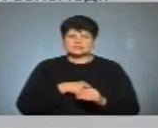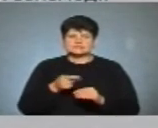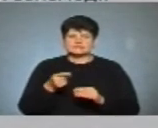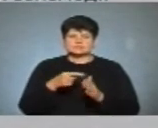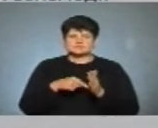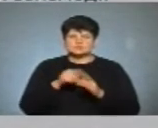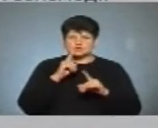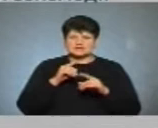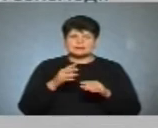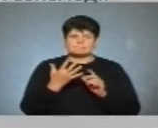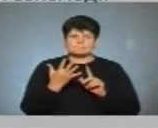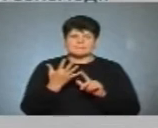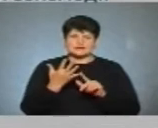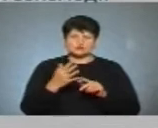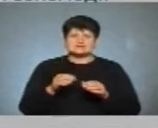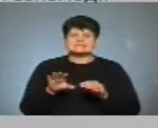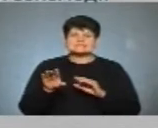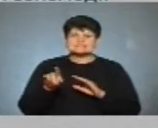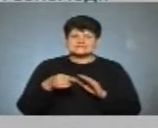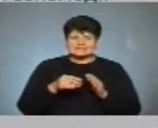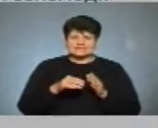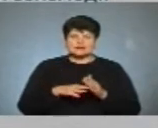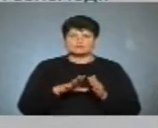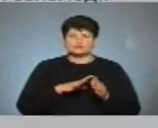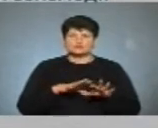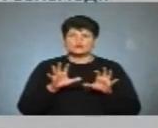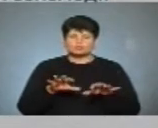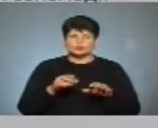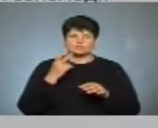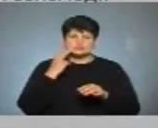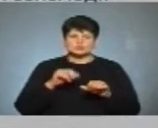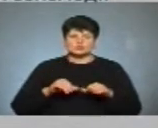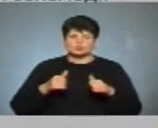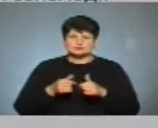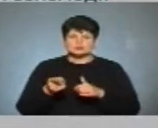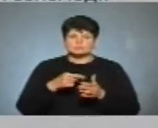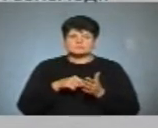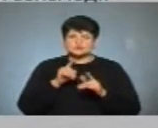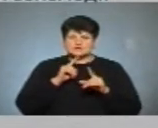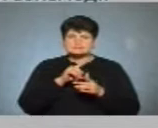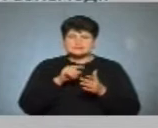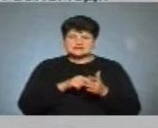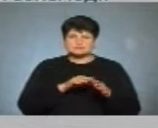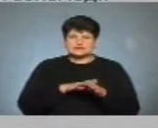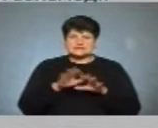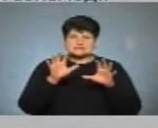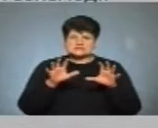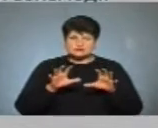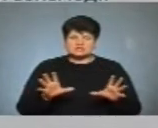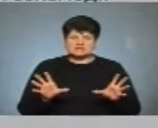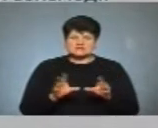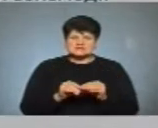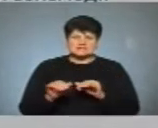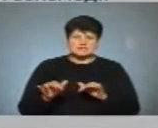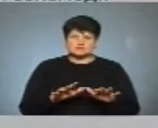п'ятого скликання. Був головою постійної комісії Тернопільської міської ради з питань дотримання законодавства та взаємодії